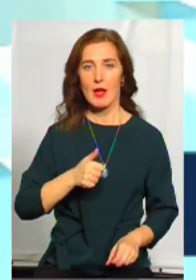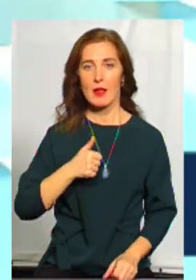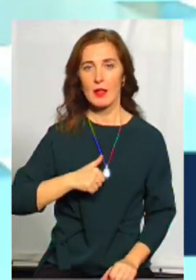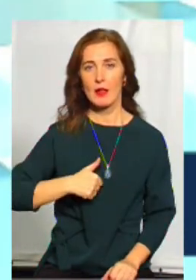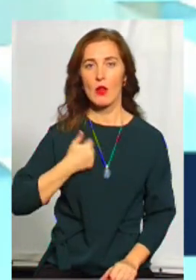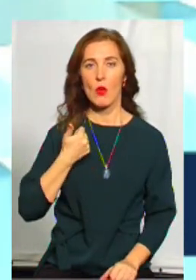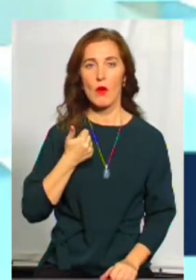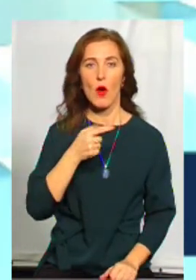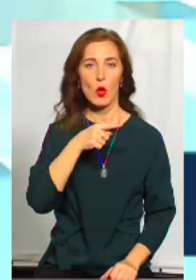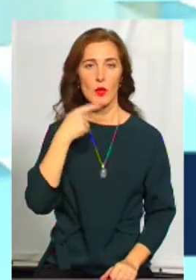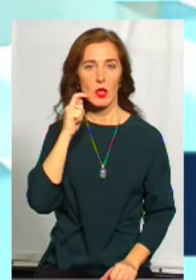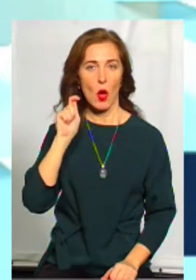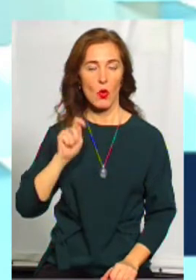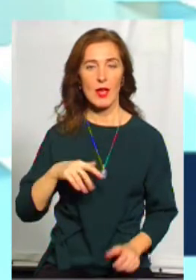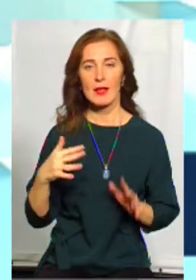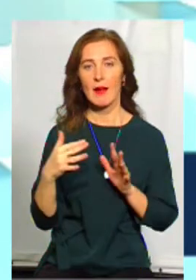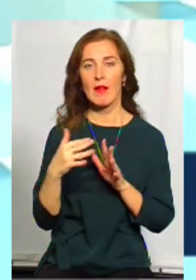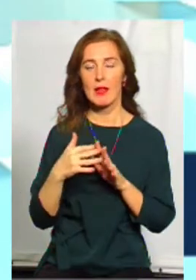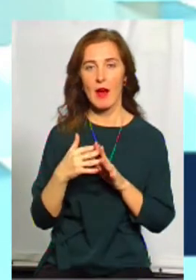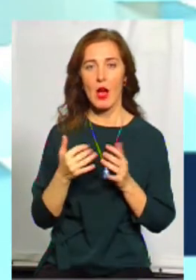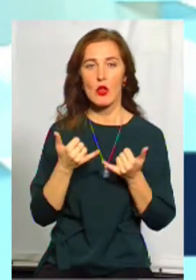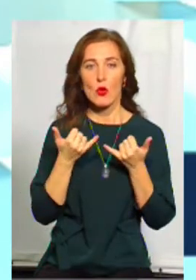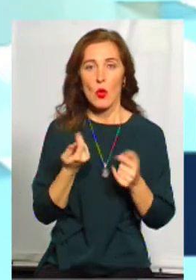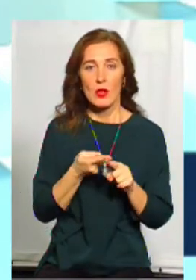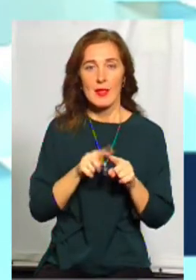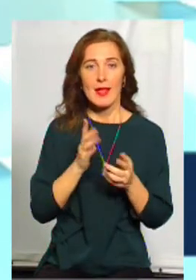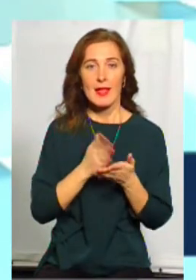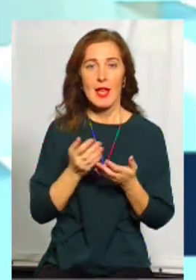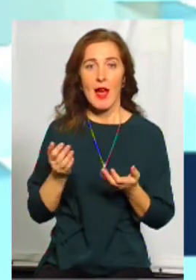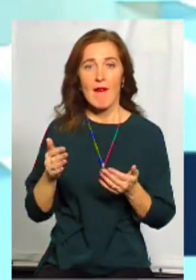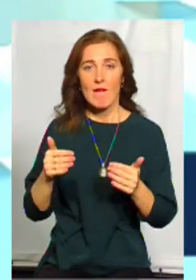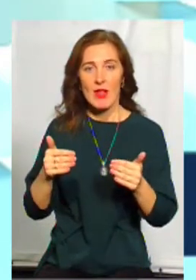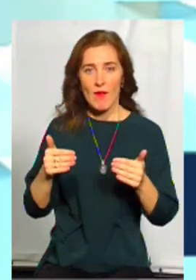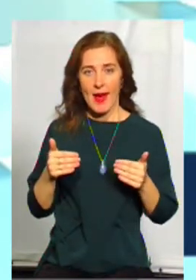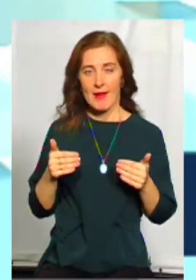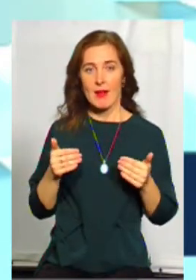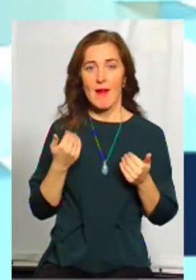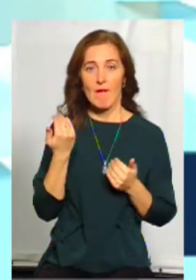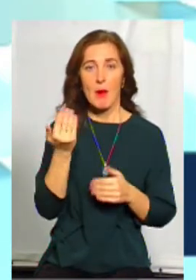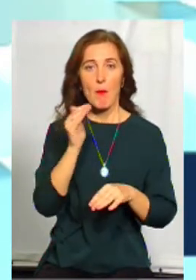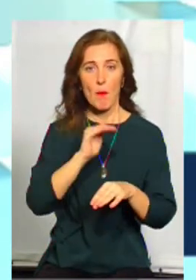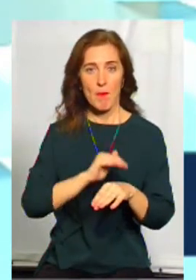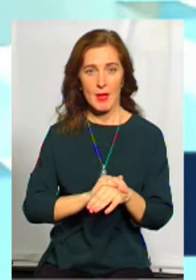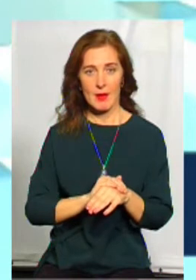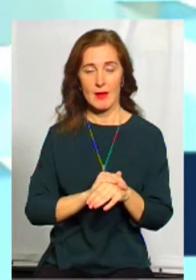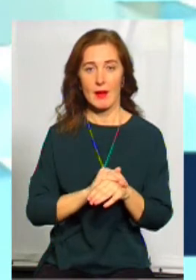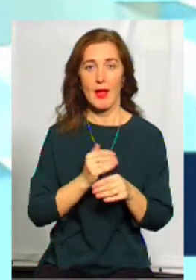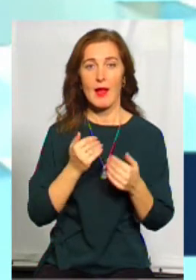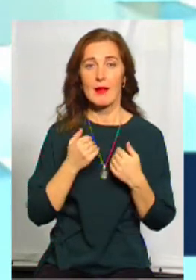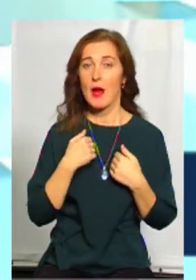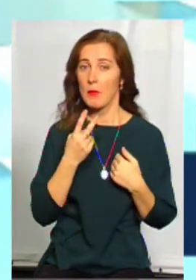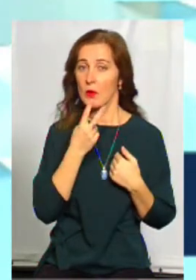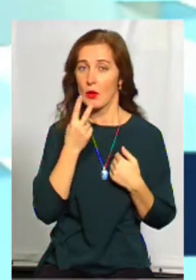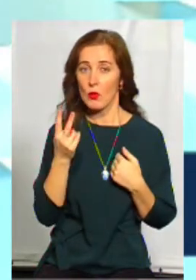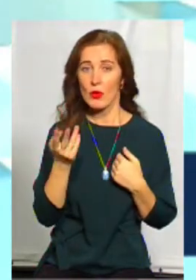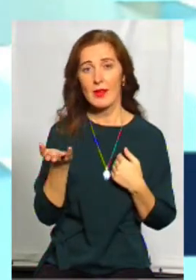війні, а я це так називаю, сьогодні це є відведення, тому що ви помітили, як через соціальні мережі нам толерують, там, давайте